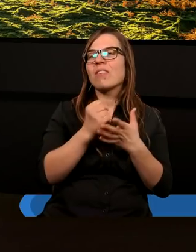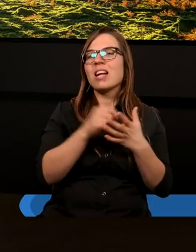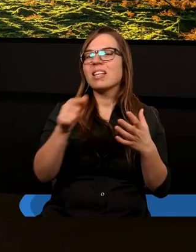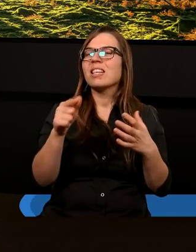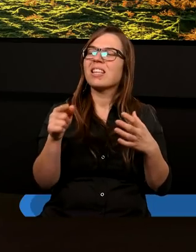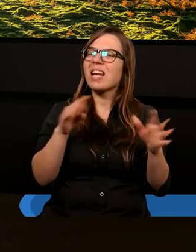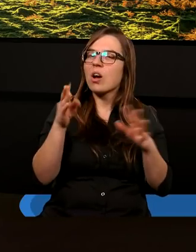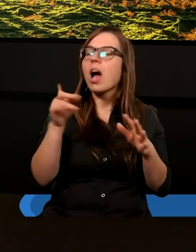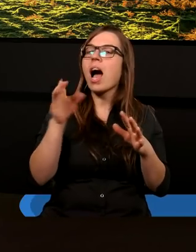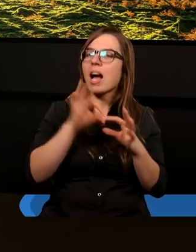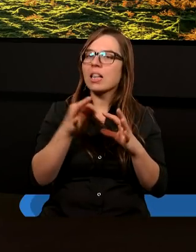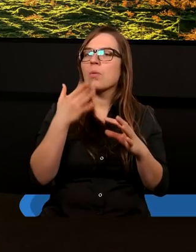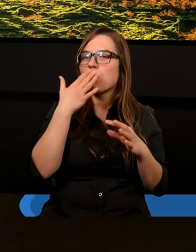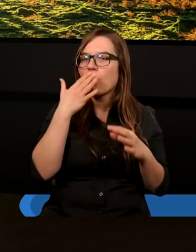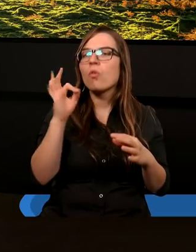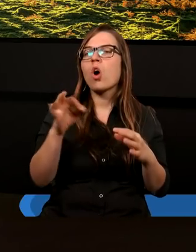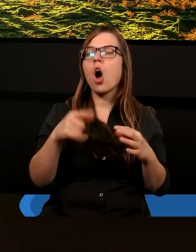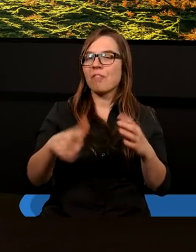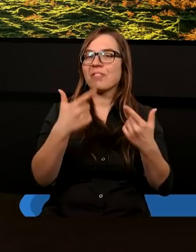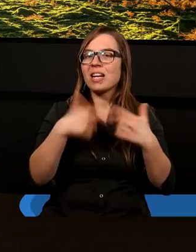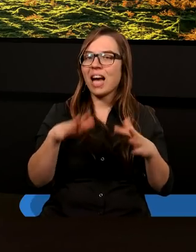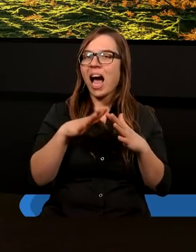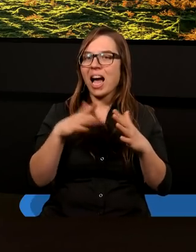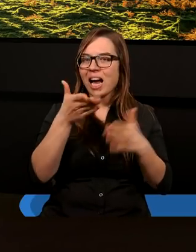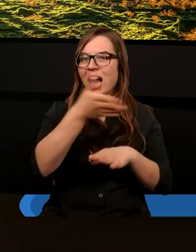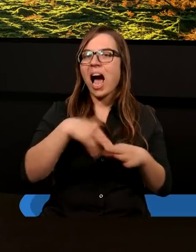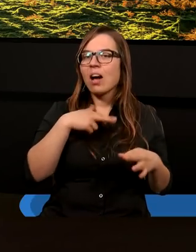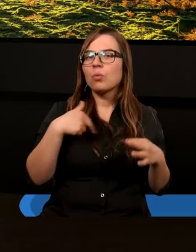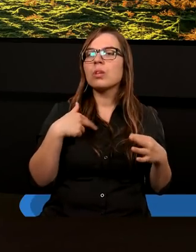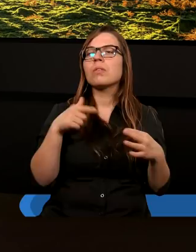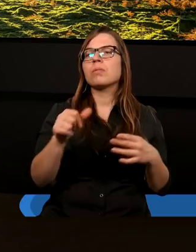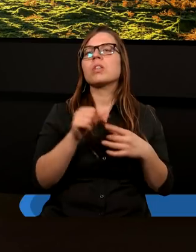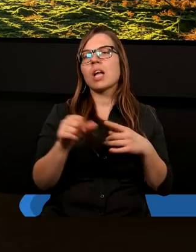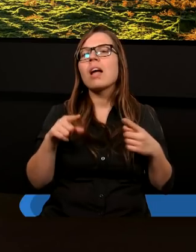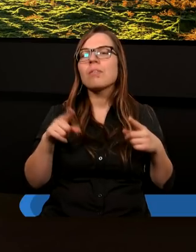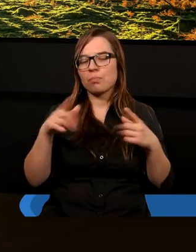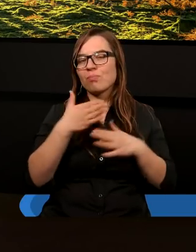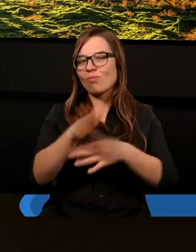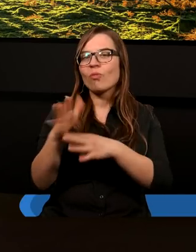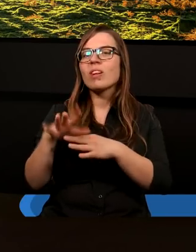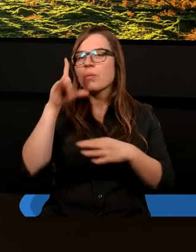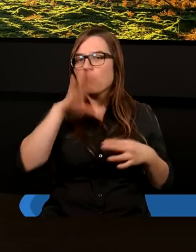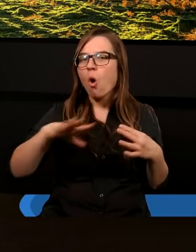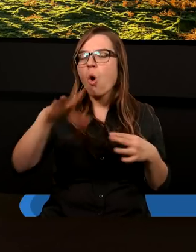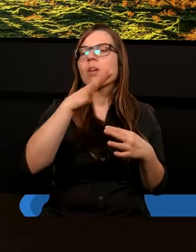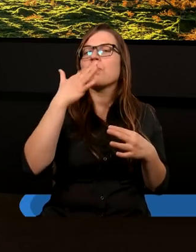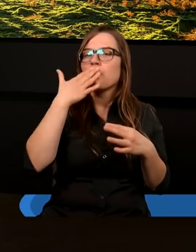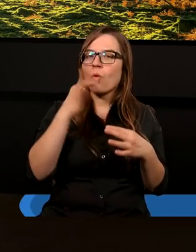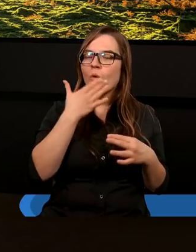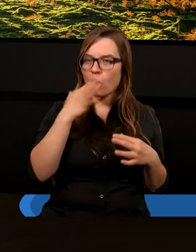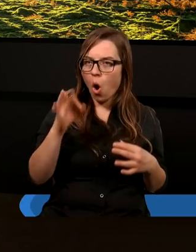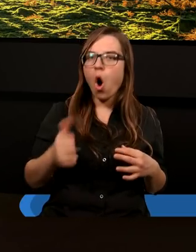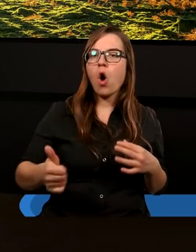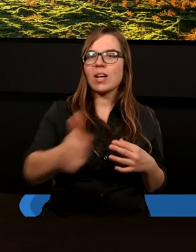niebezpieczna gałąź, ale dzisiaj, gdy mówimy chociażby o naszym kraju, to wielu ludzi podkreśla, że jesteśmy podzielonym społeczeństwem. Ludzie mówią o